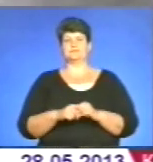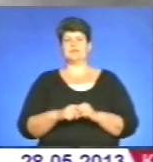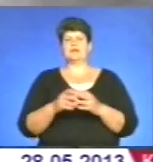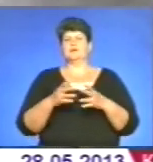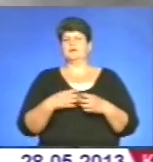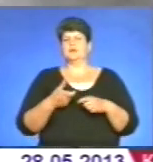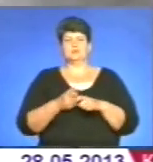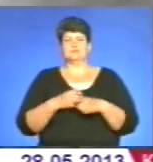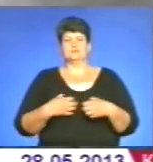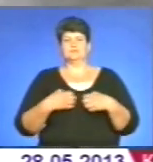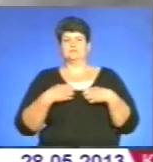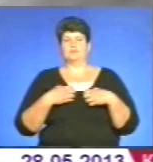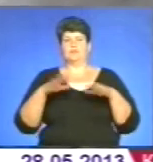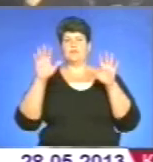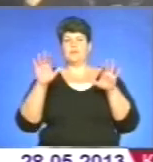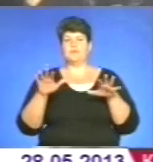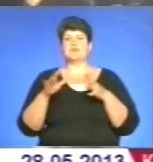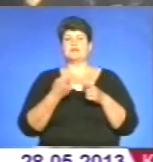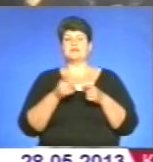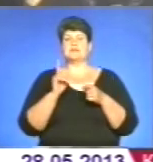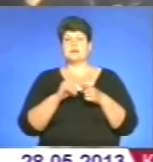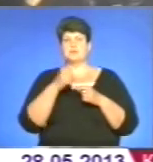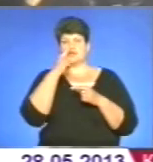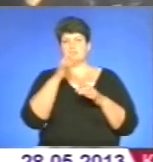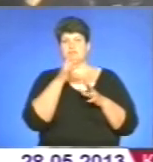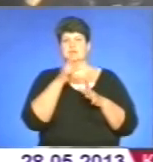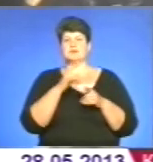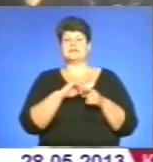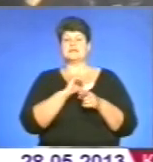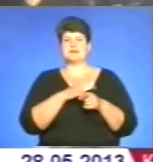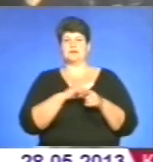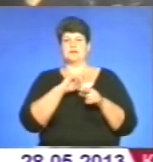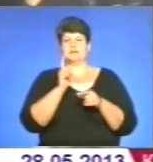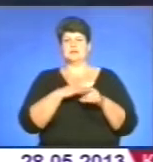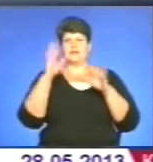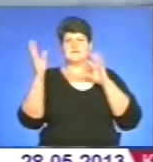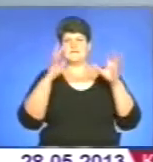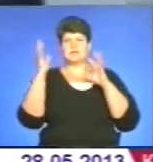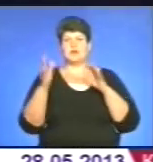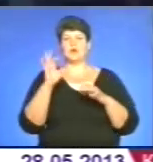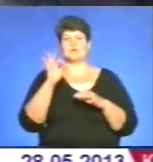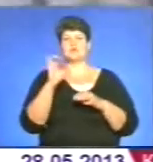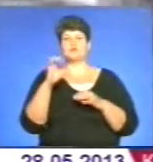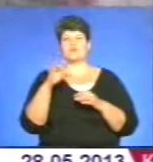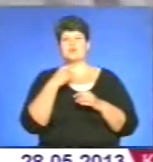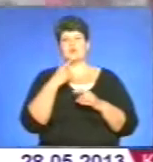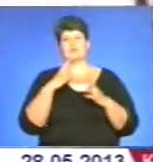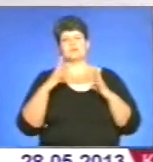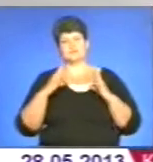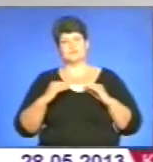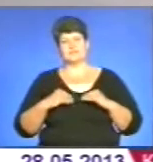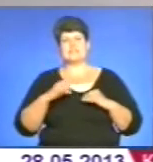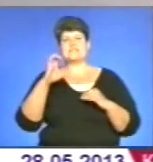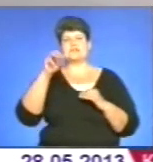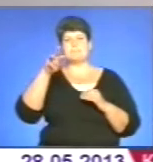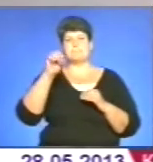лякають нас у прогнозі погоди найближчим часом шквалисті посилення вітру. Та Оксана Суфінська заспокоює – смерчів не